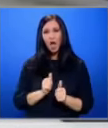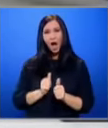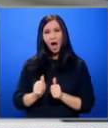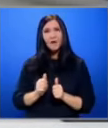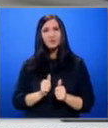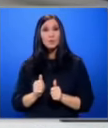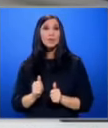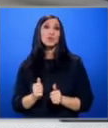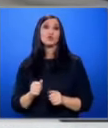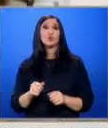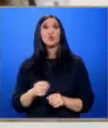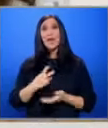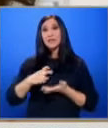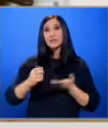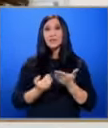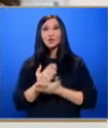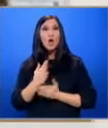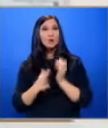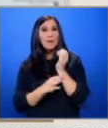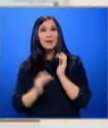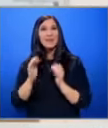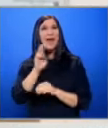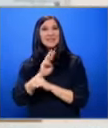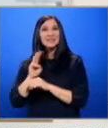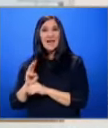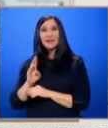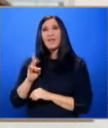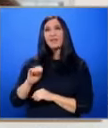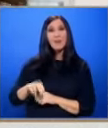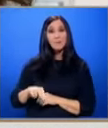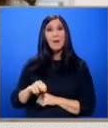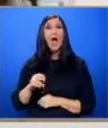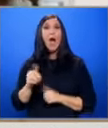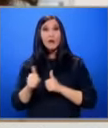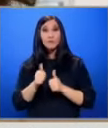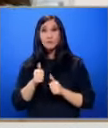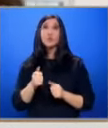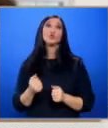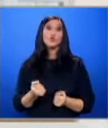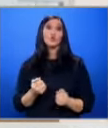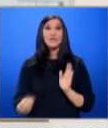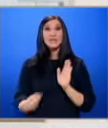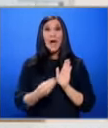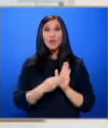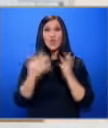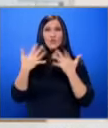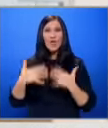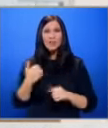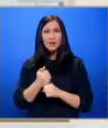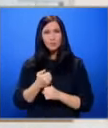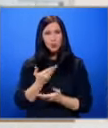началото на март на сайта на НАП Автоматично се зареждат от данни от работодатели, от граждански